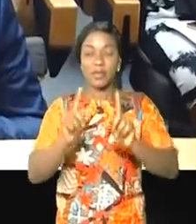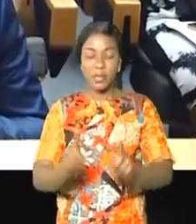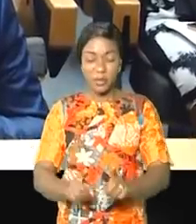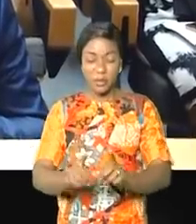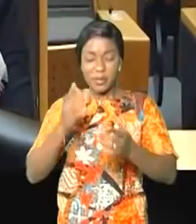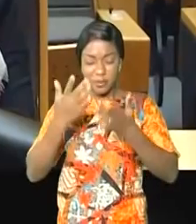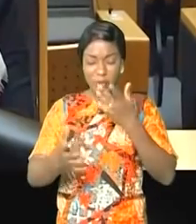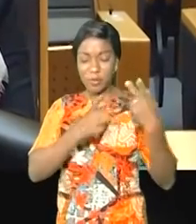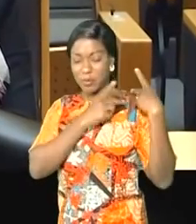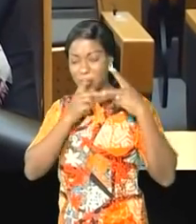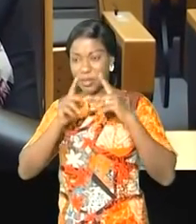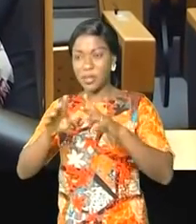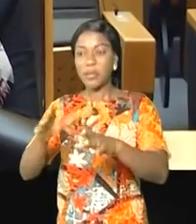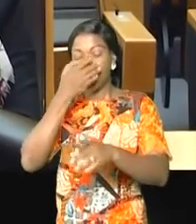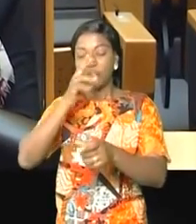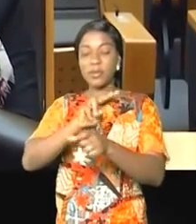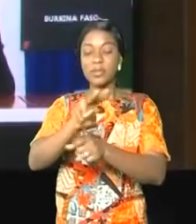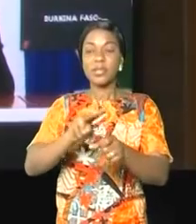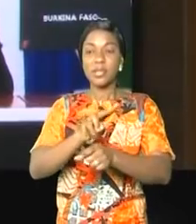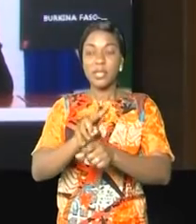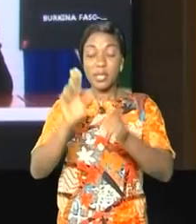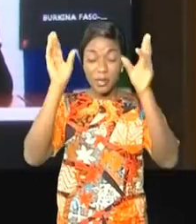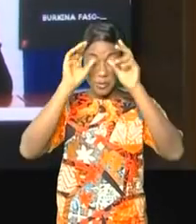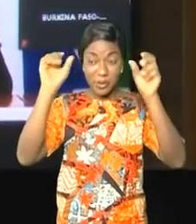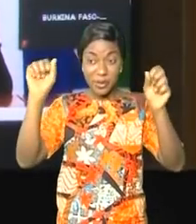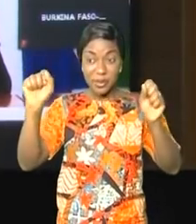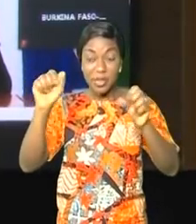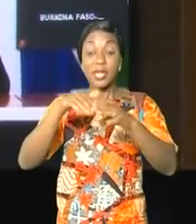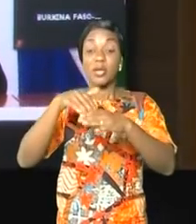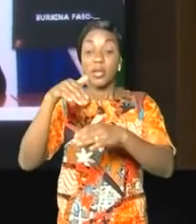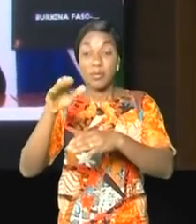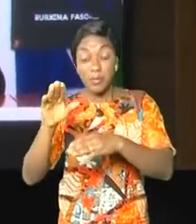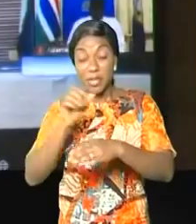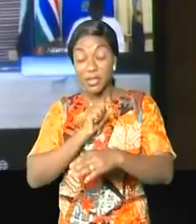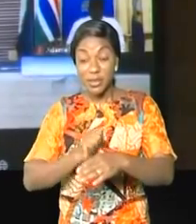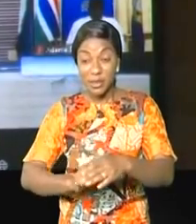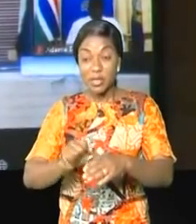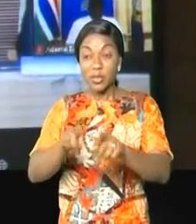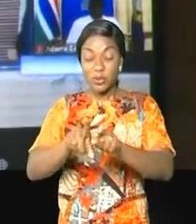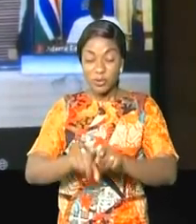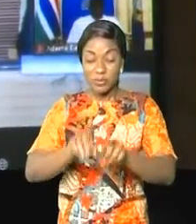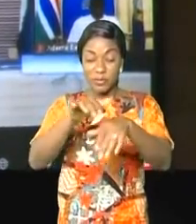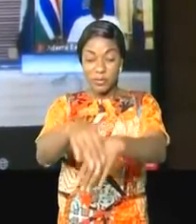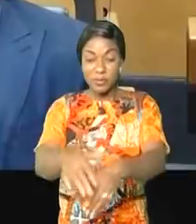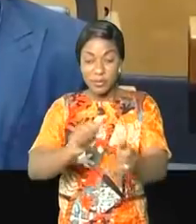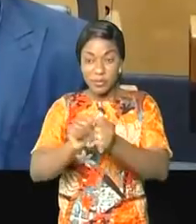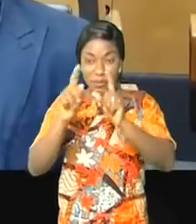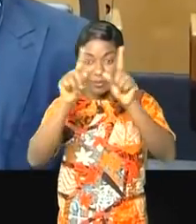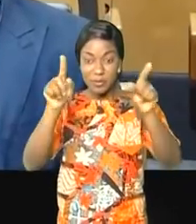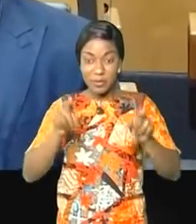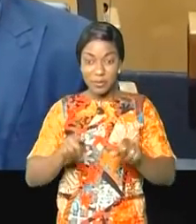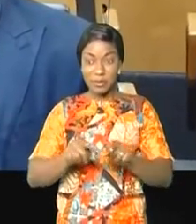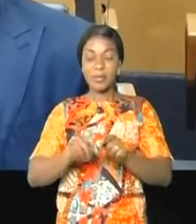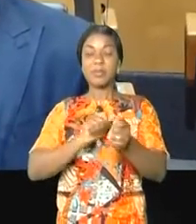pandémie des Covid-19, le président sortant et tous les autres chefs d'État africains ont participé en visioconférence à cette passation de